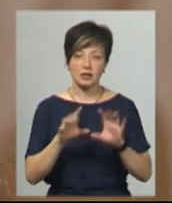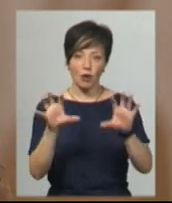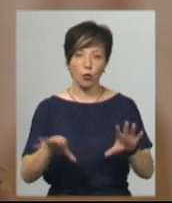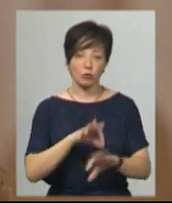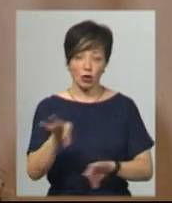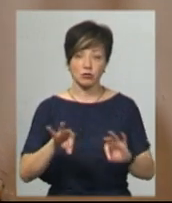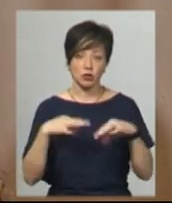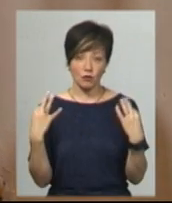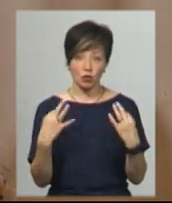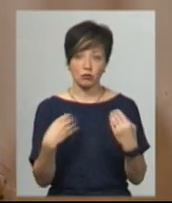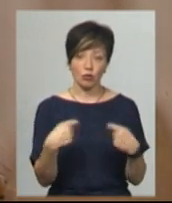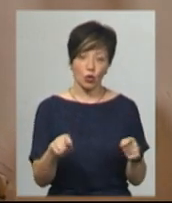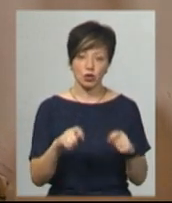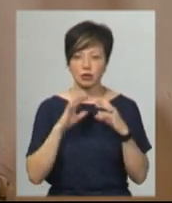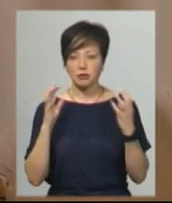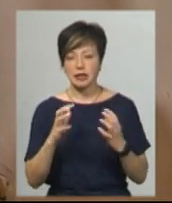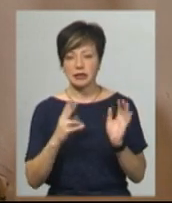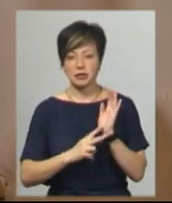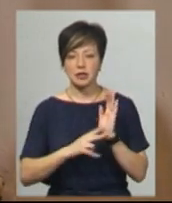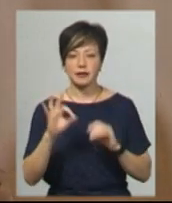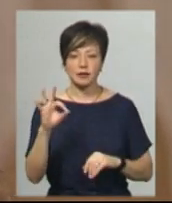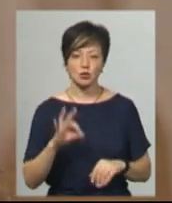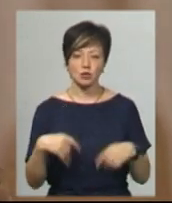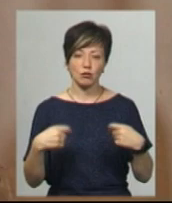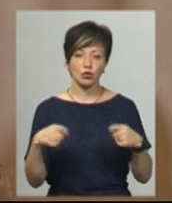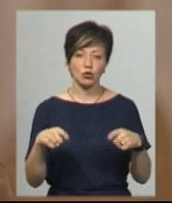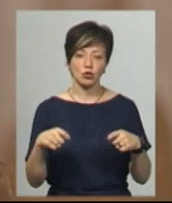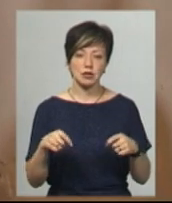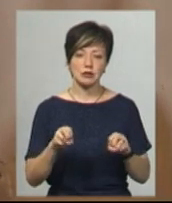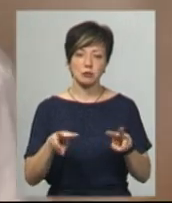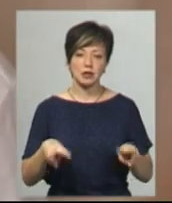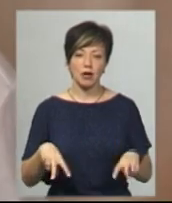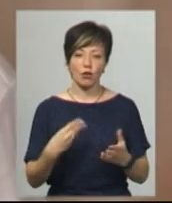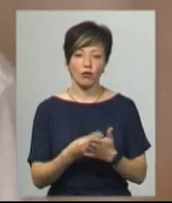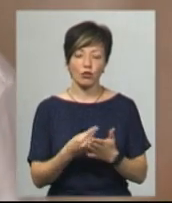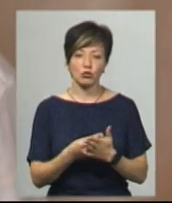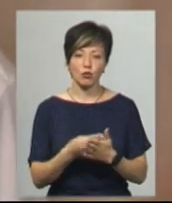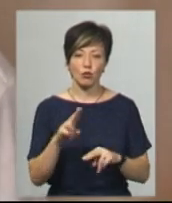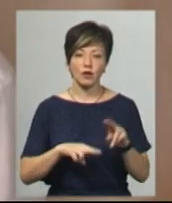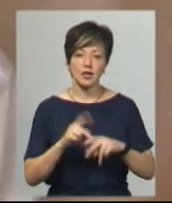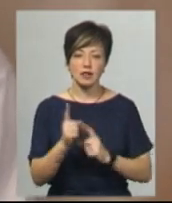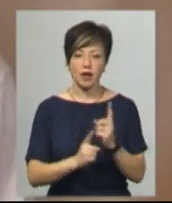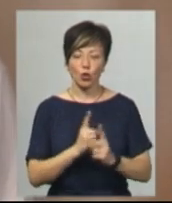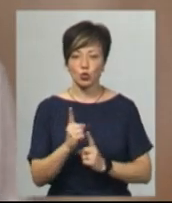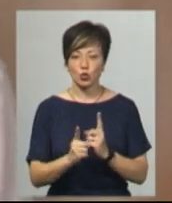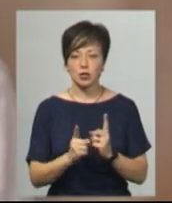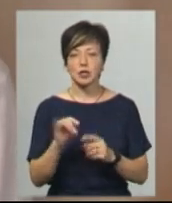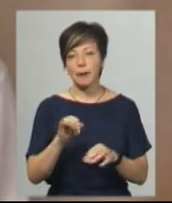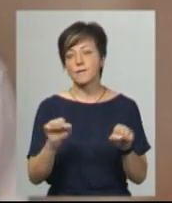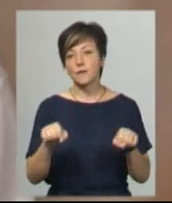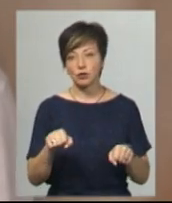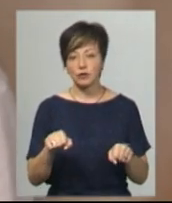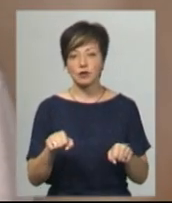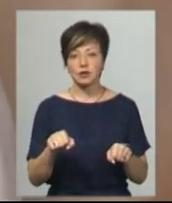який дозволить нам продаж і зберігати 70% від продажу в спеціальному фонді. Будівництво і реконструкцію. Імовірно,